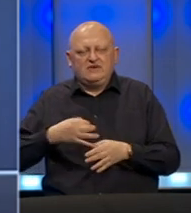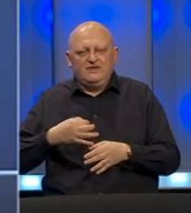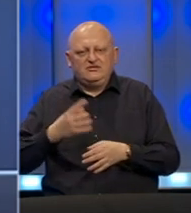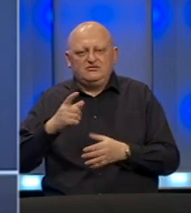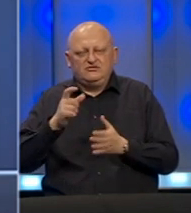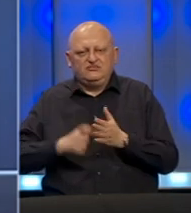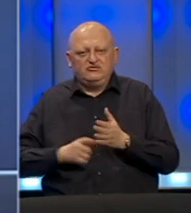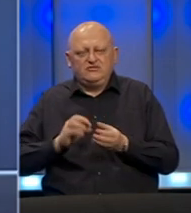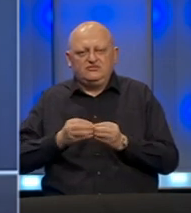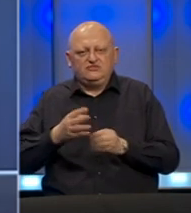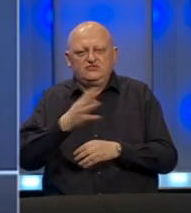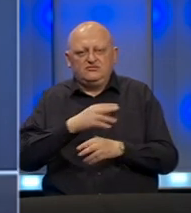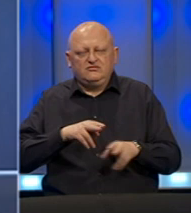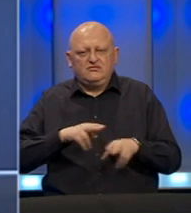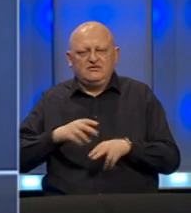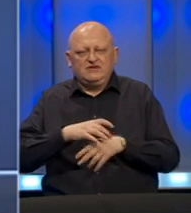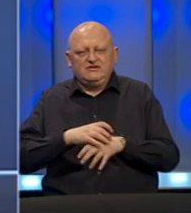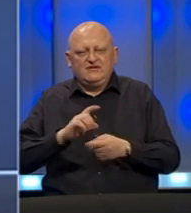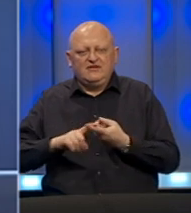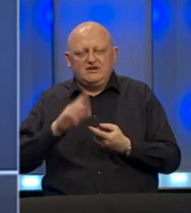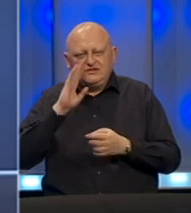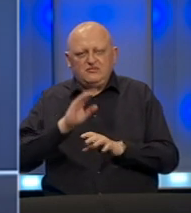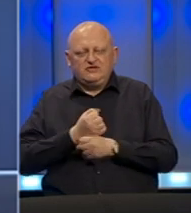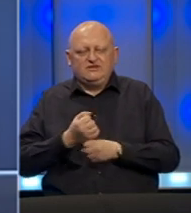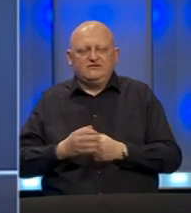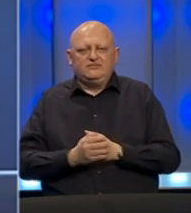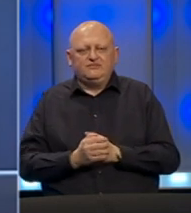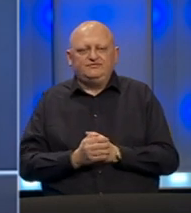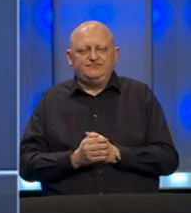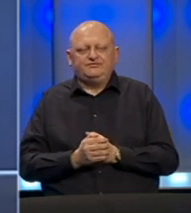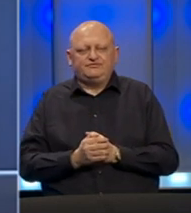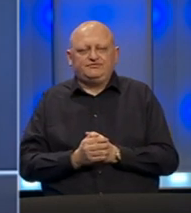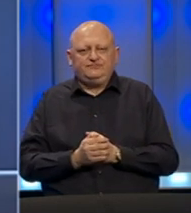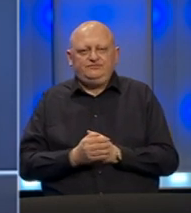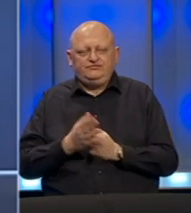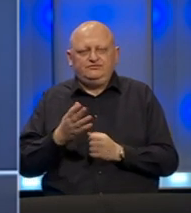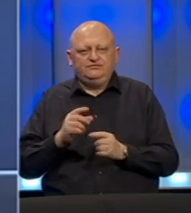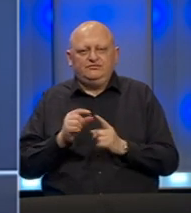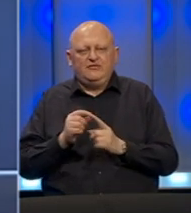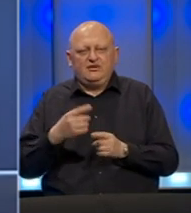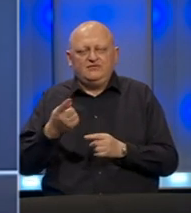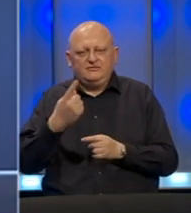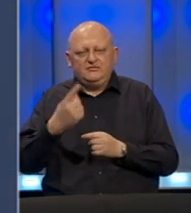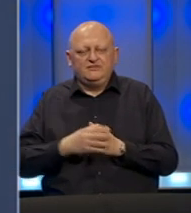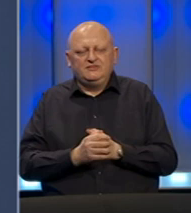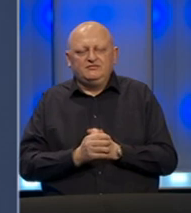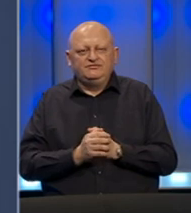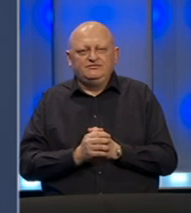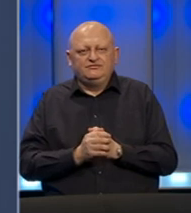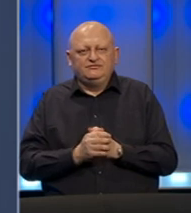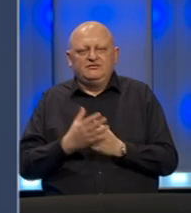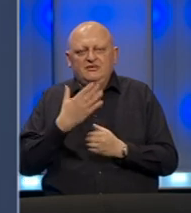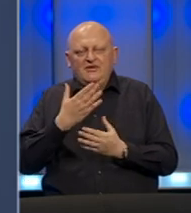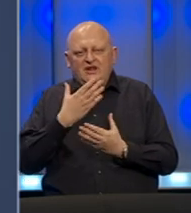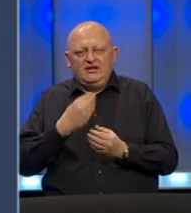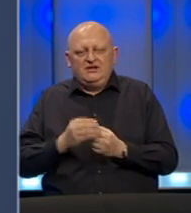kriznog štaba Ministarstva zdravstva Federacije Bosne i Hercegovine. Primarijus Pehar, vi ćete prvi. Hvala